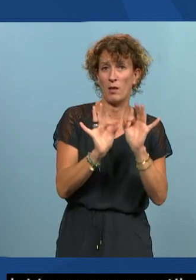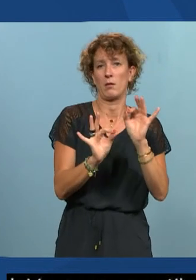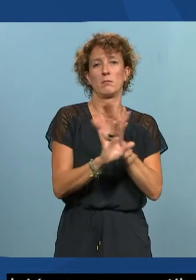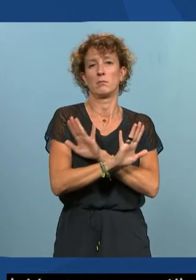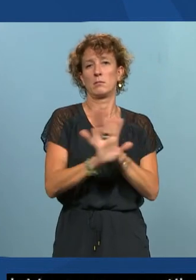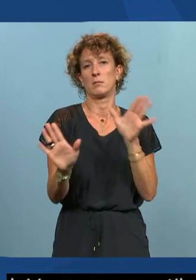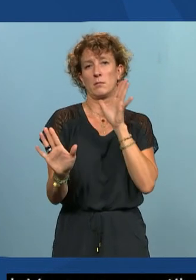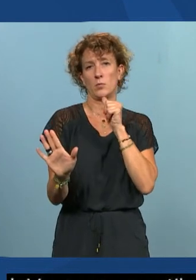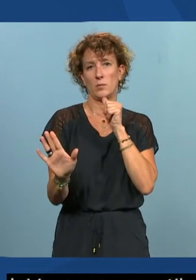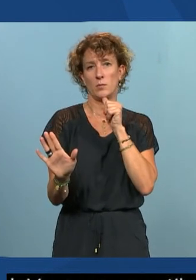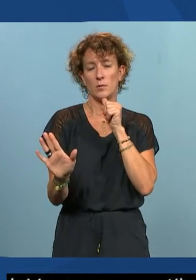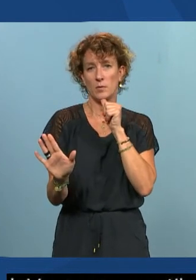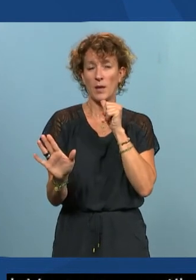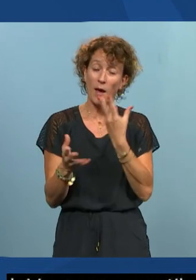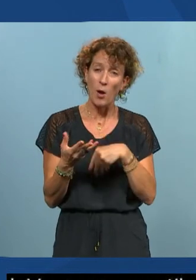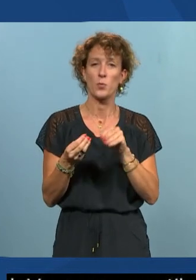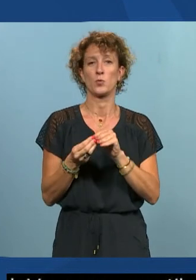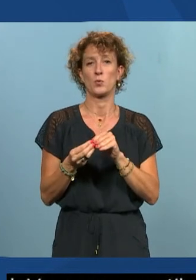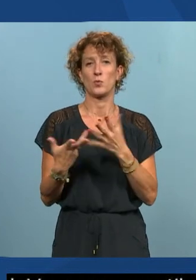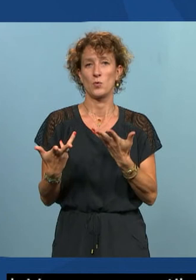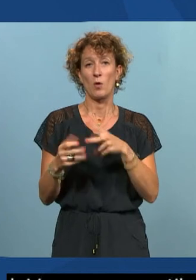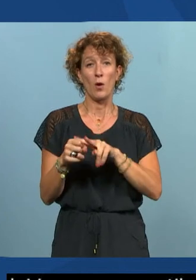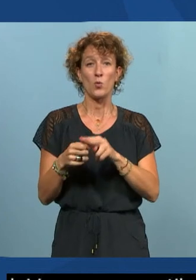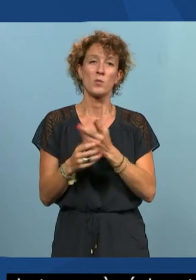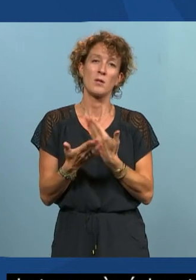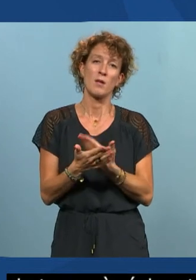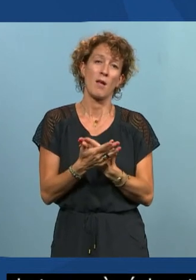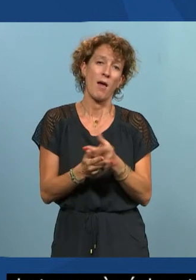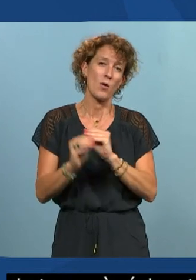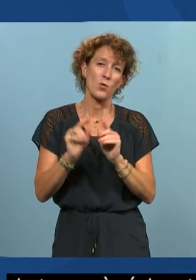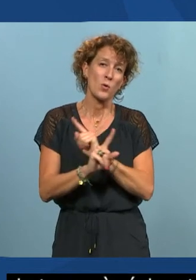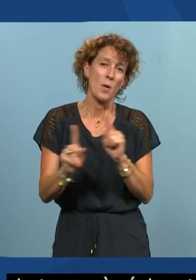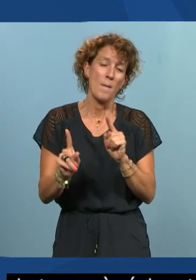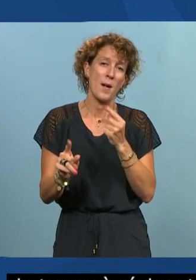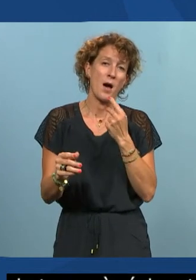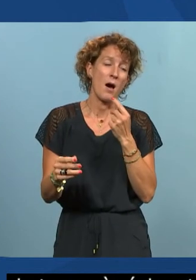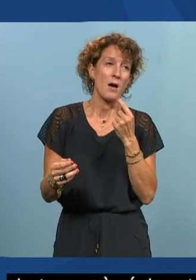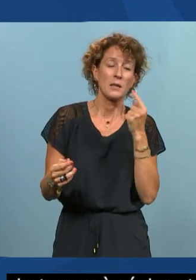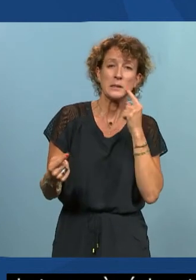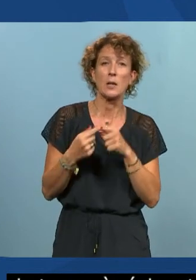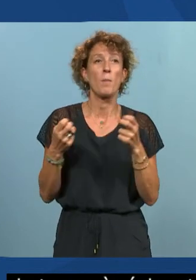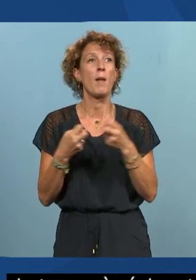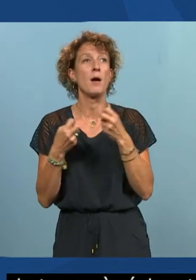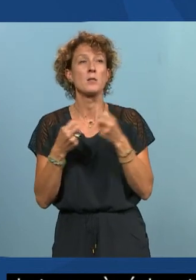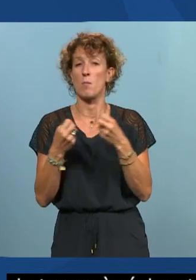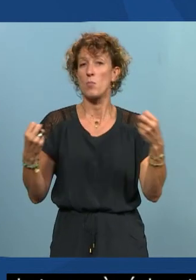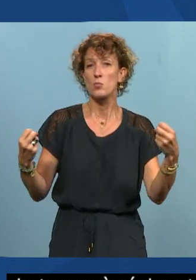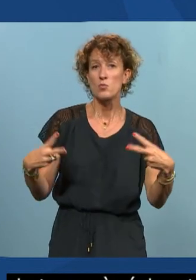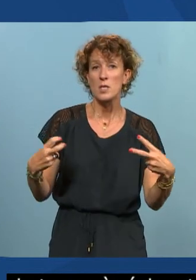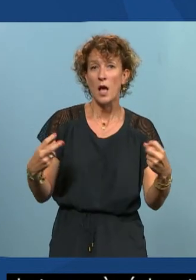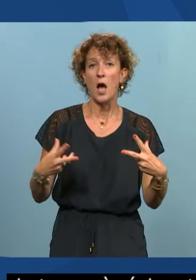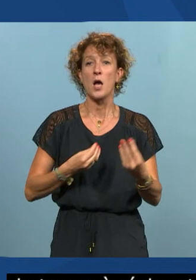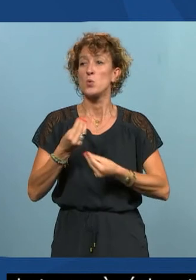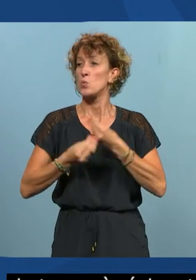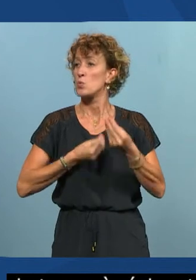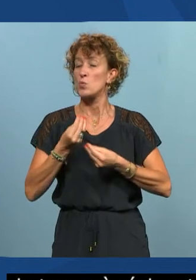inenvisagéable et au-delà de ça évidemment ces outils-là ne traitent pas certains sujets comme le sous-titrage comme l'accessibilité avec les lecteurs d